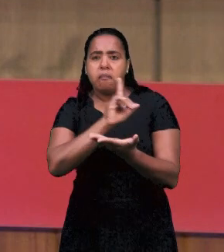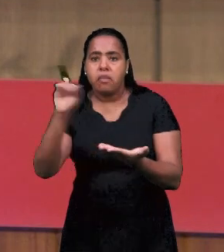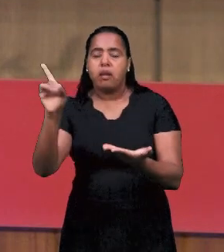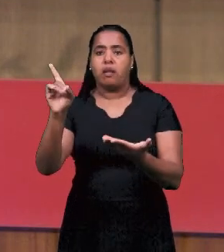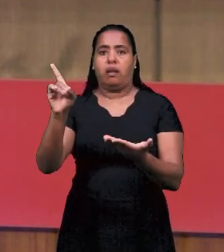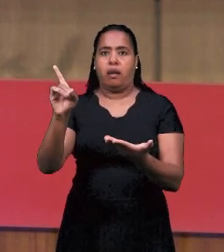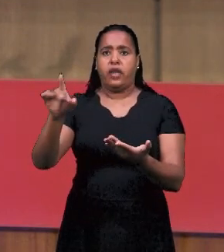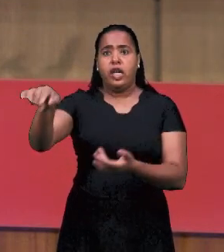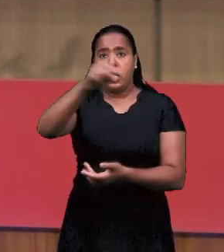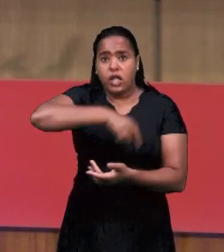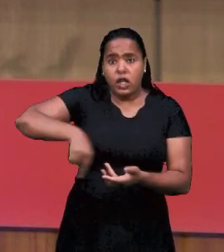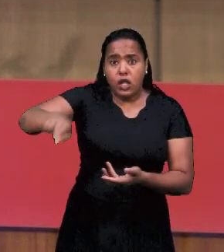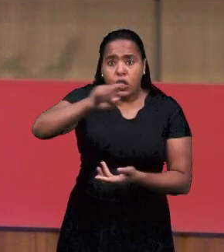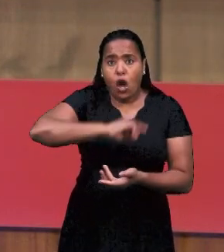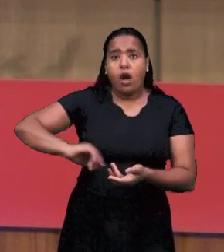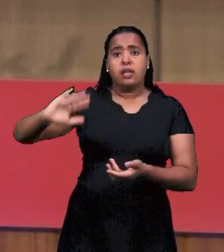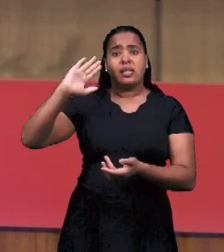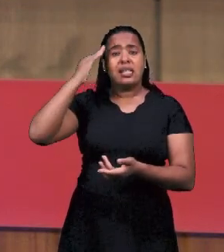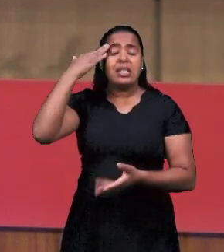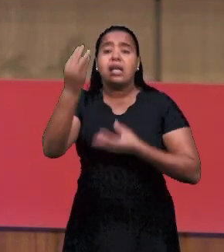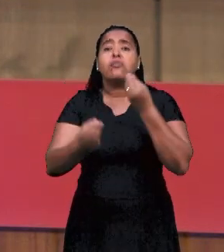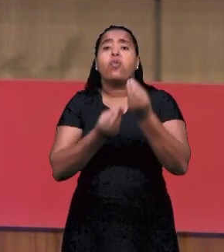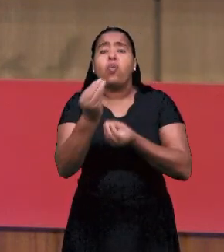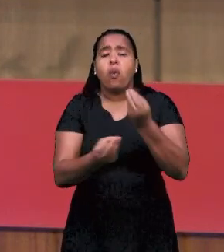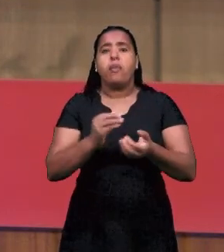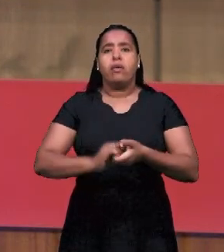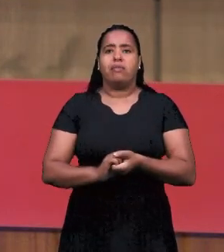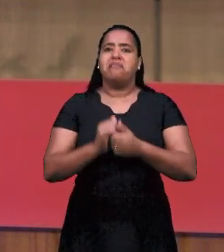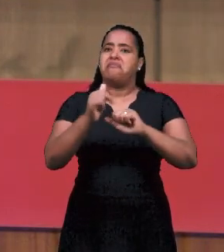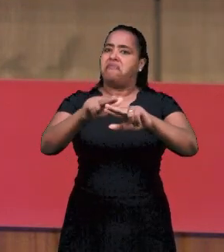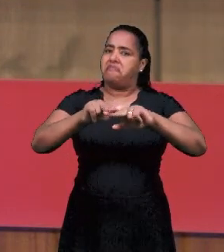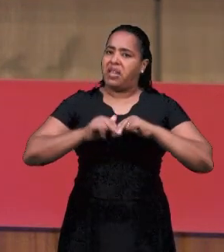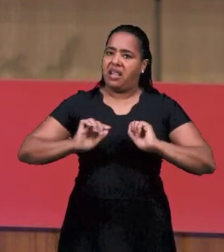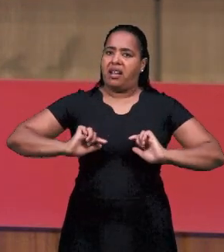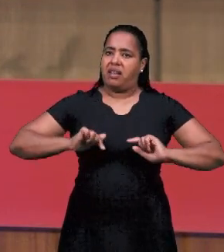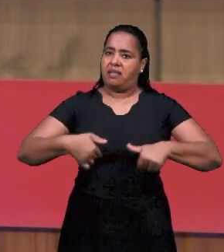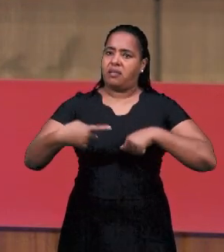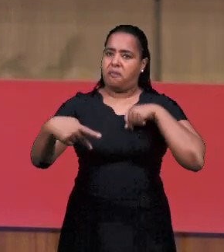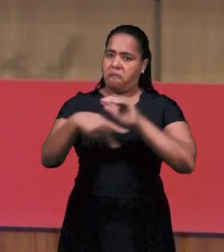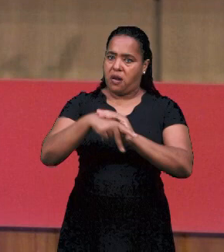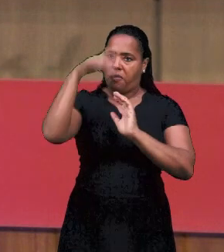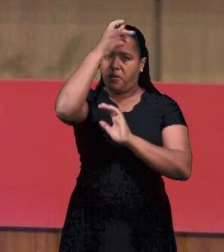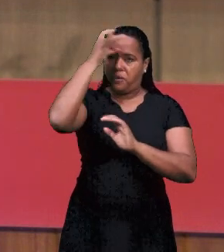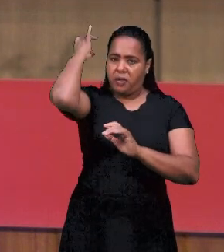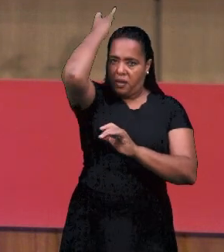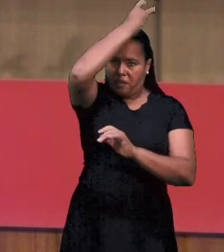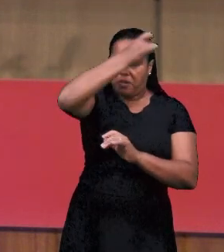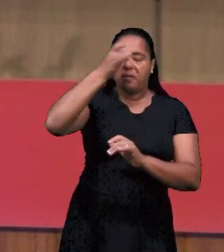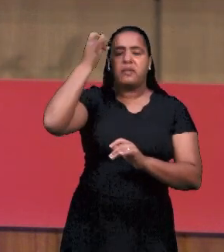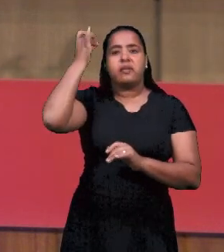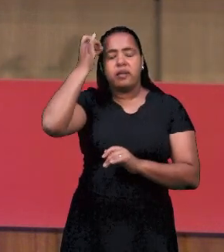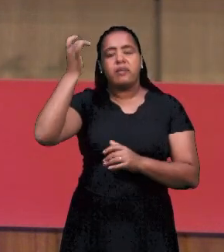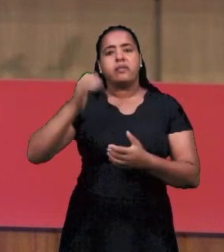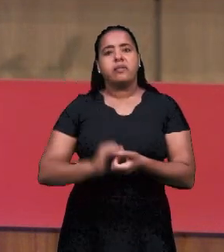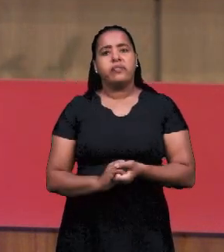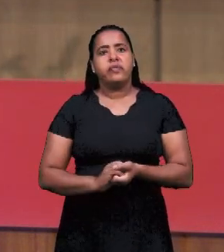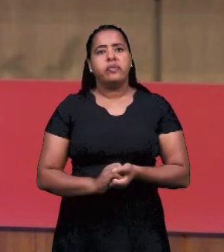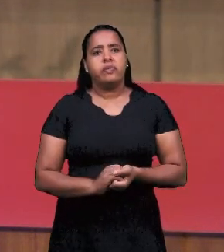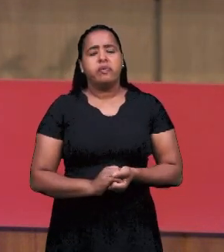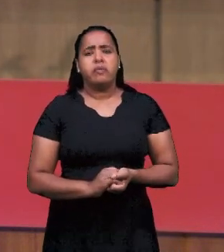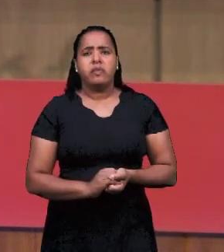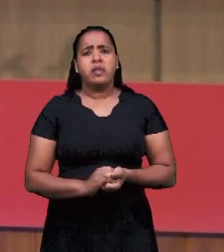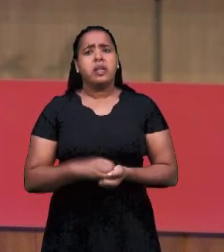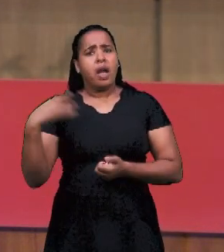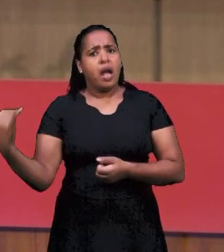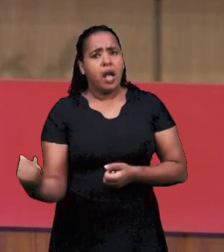доктрина, которая в слове. Заложена. Которую мы познали. Через действия